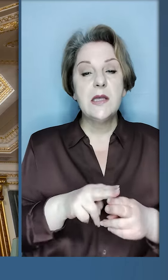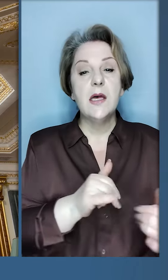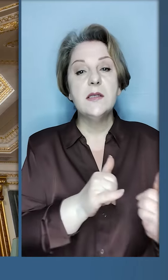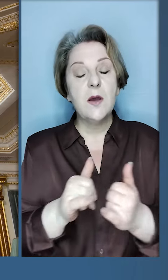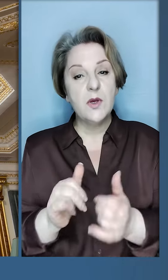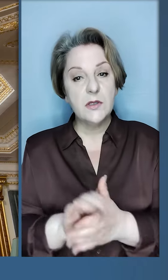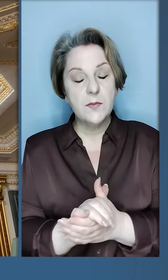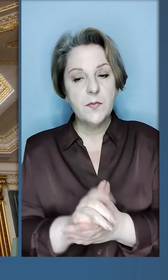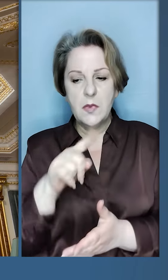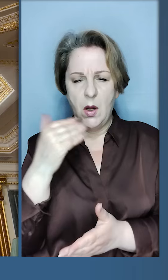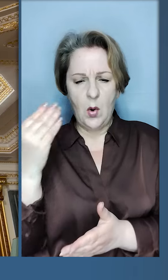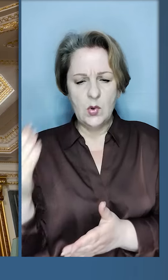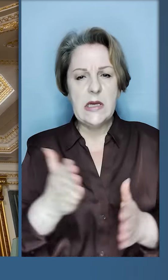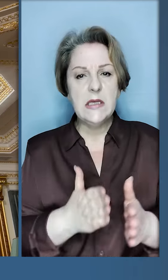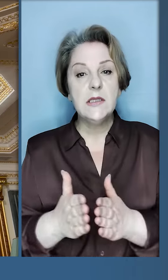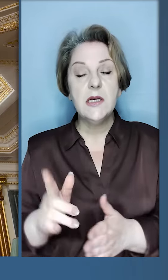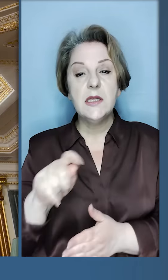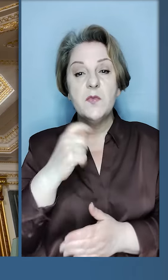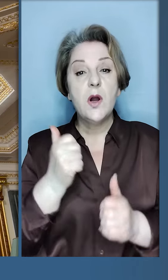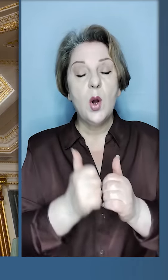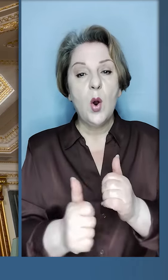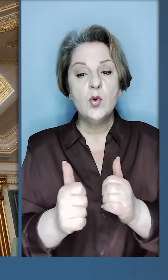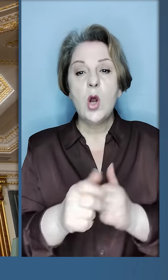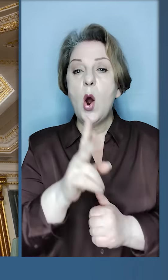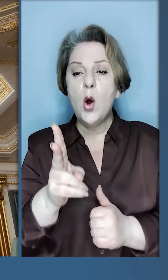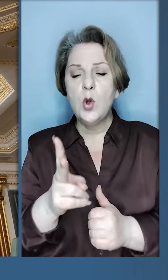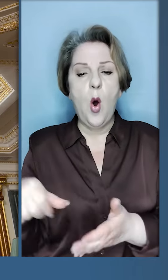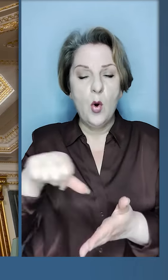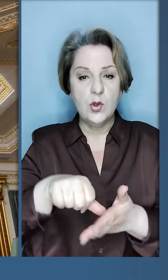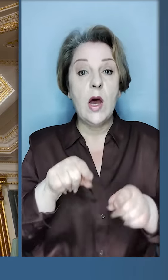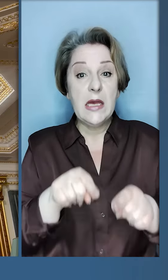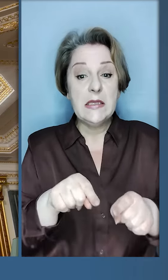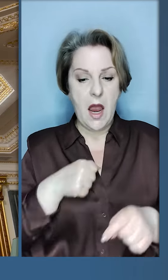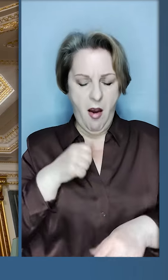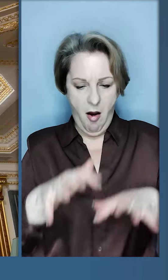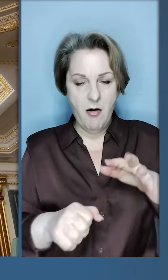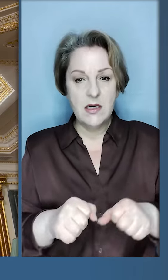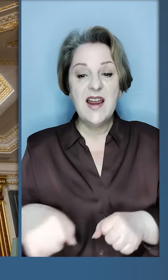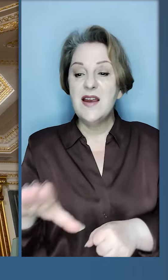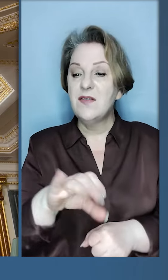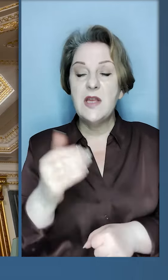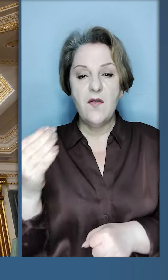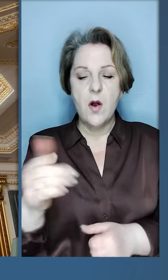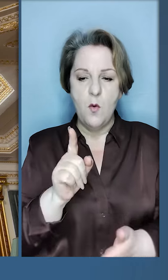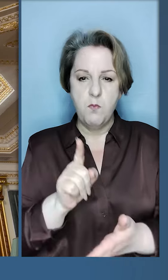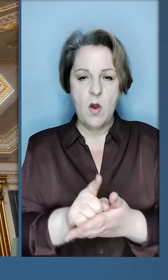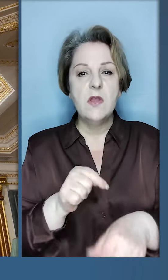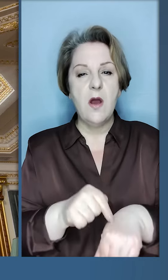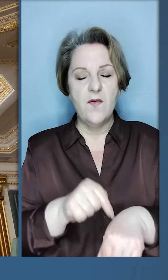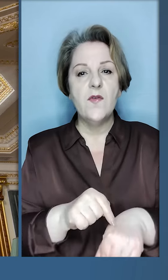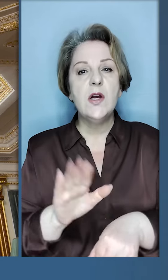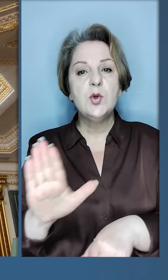забезпечують. Російська система війни кожен, хто залучений до цієї агресії, всі вони повинні